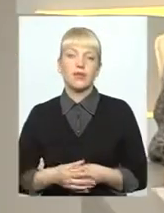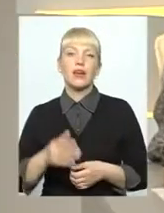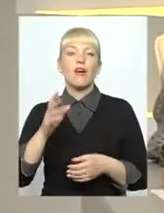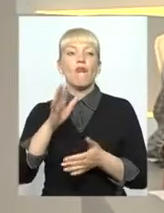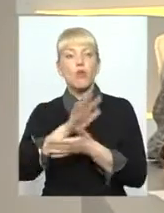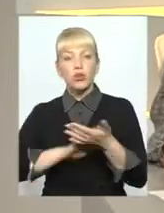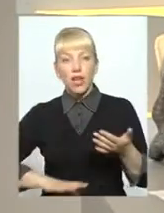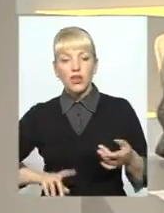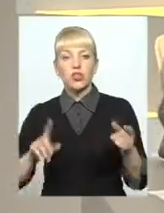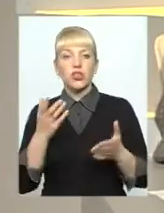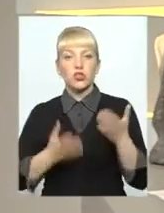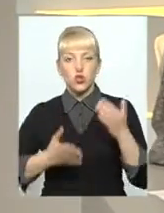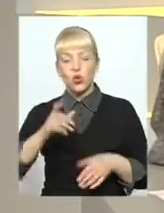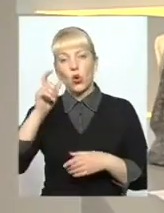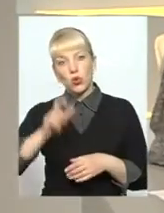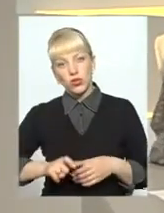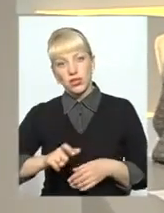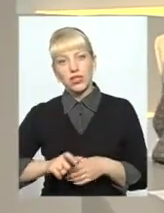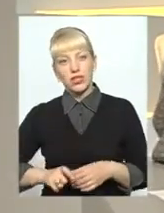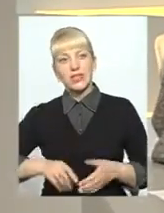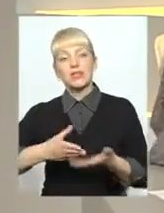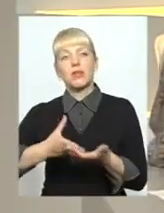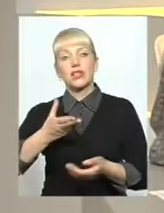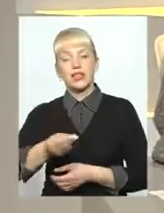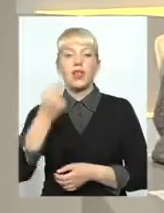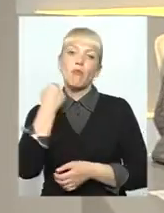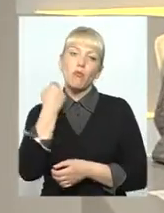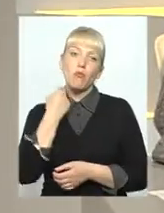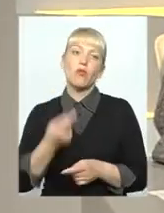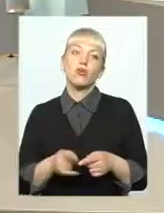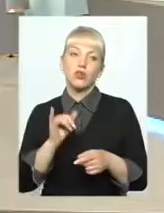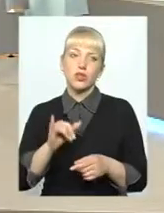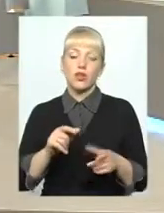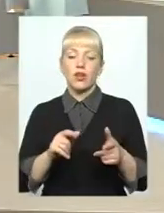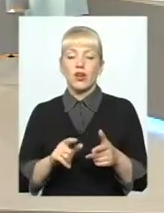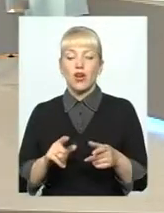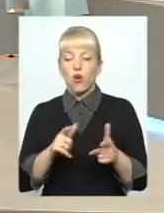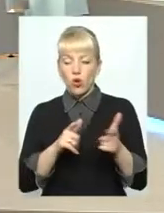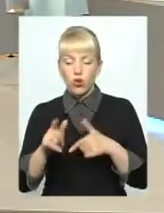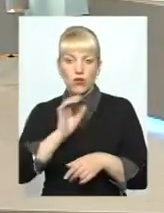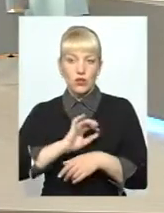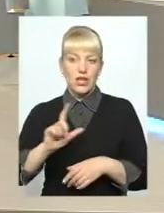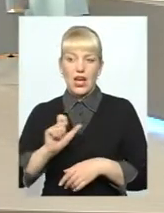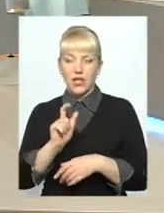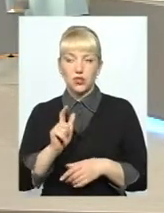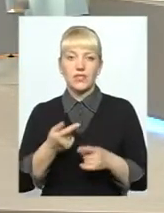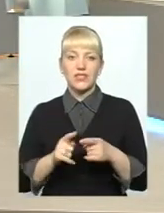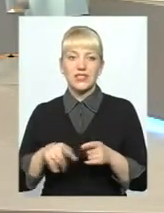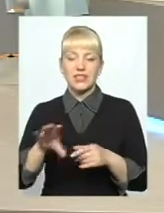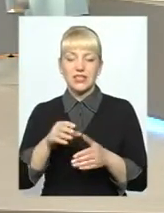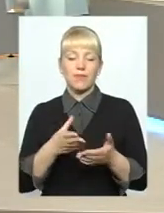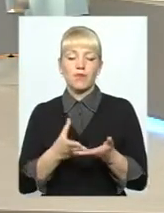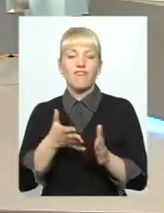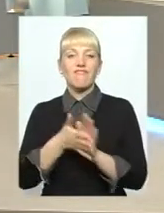в подальшому, якщо людина все-таки сплатила борг і готова знову користуватися газом, всі ці витрати ляжуть на